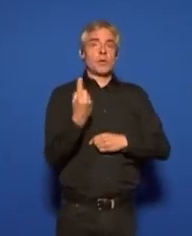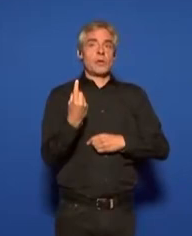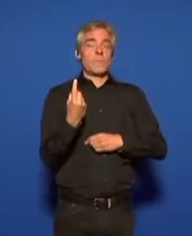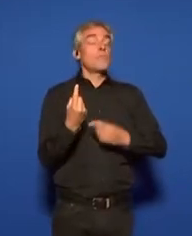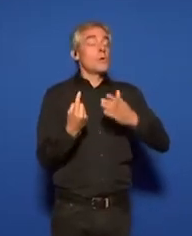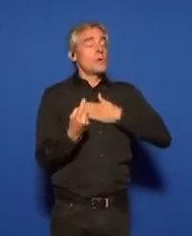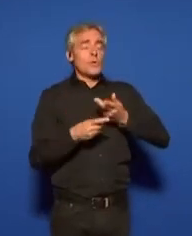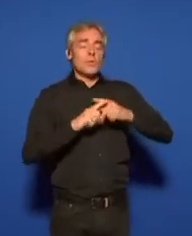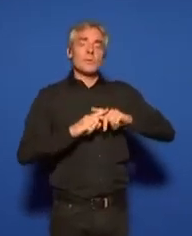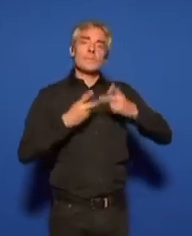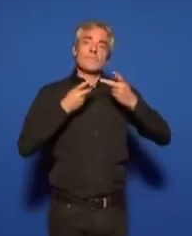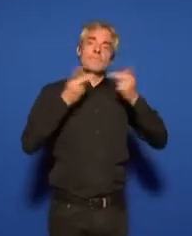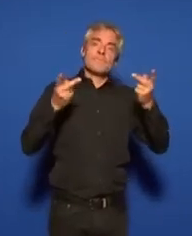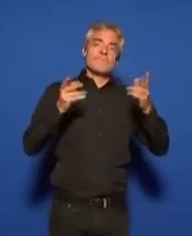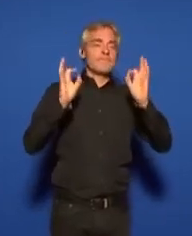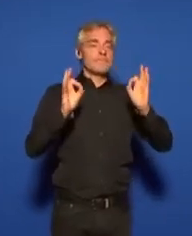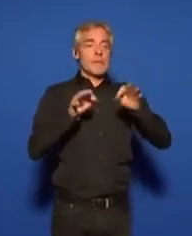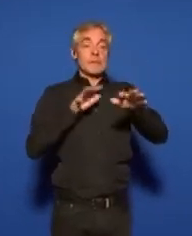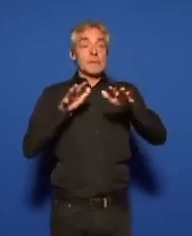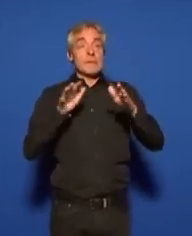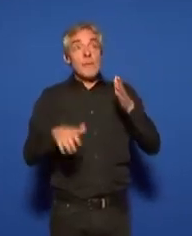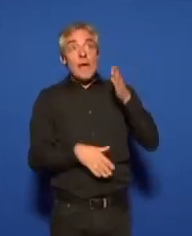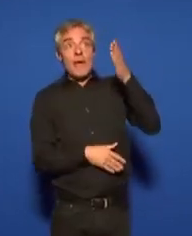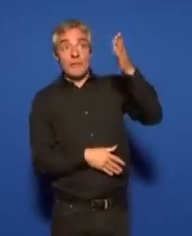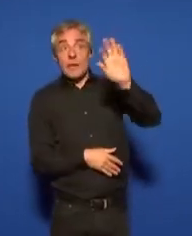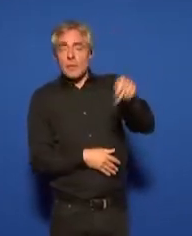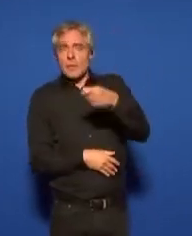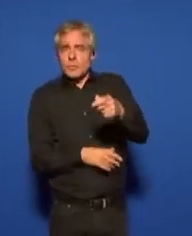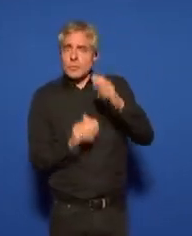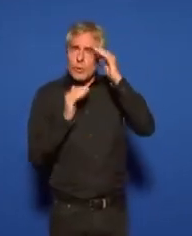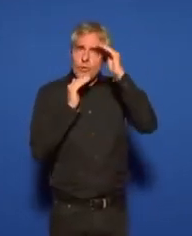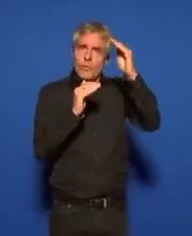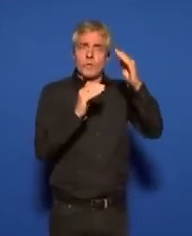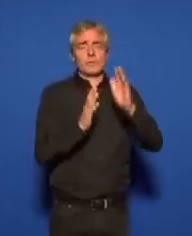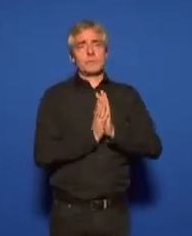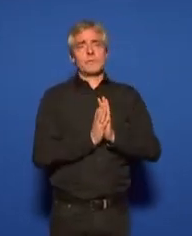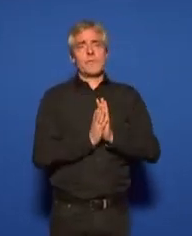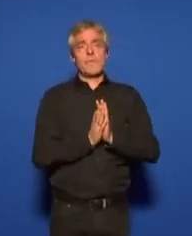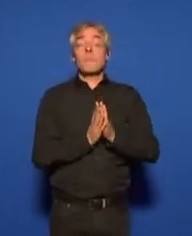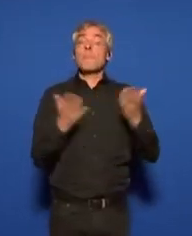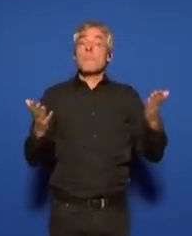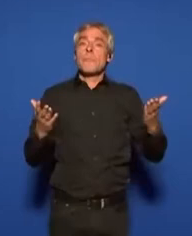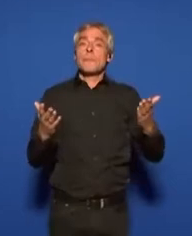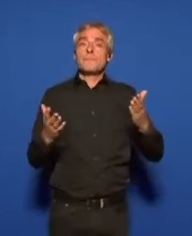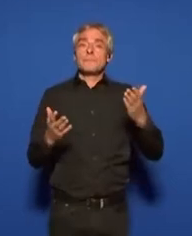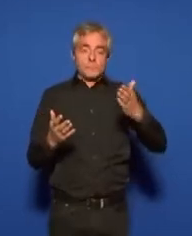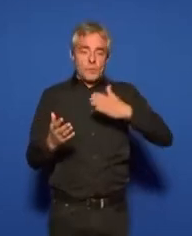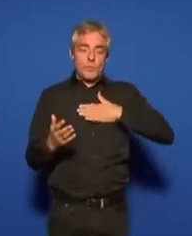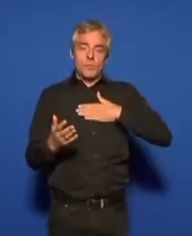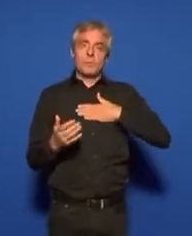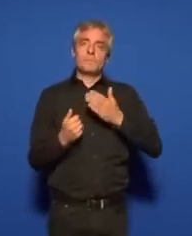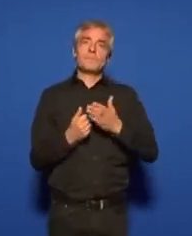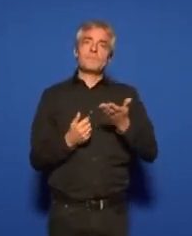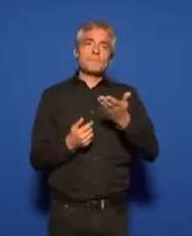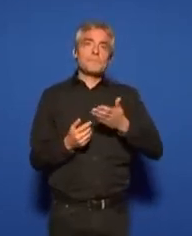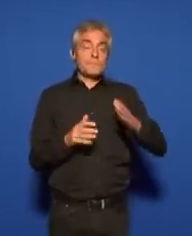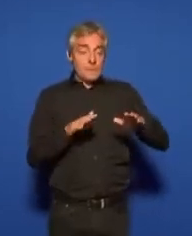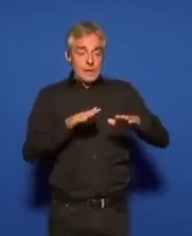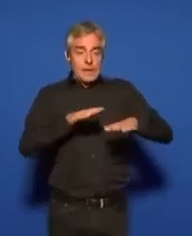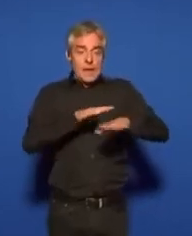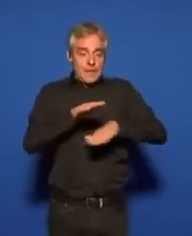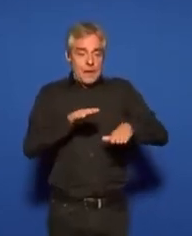nous croyons et affirmons que ce système a de l'avenir et qu'il est pour nous le